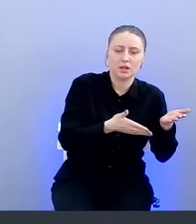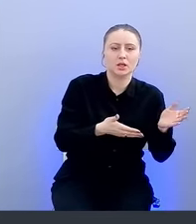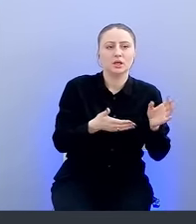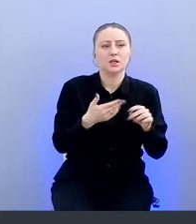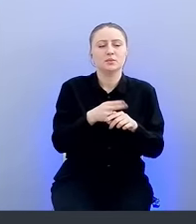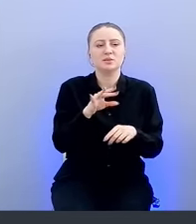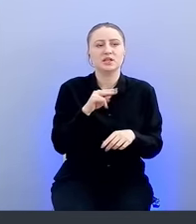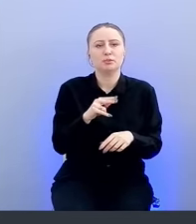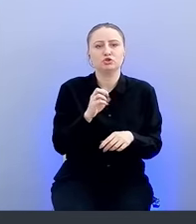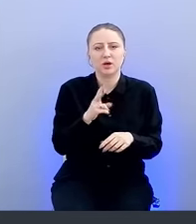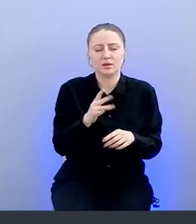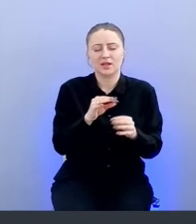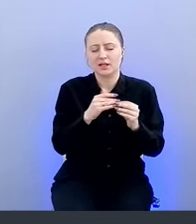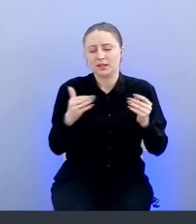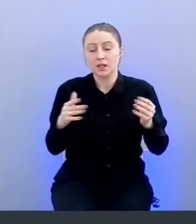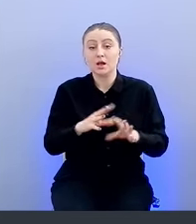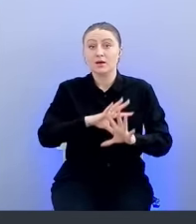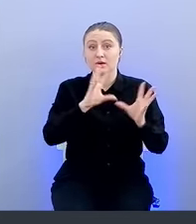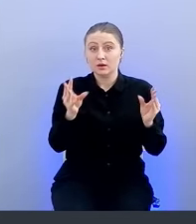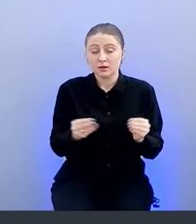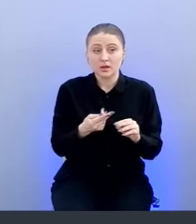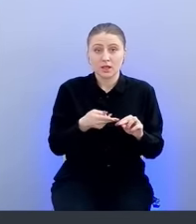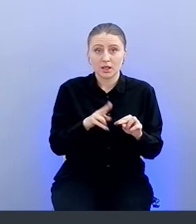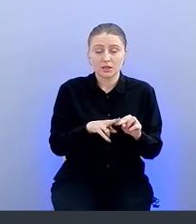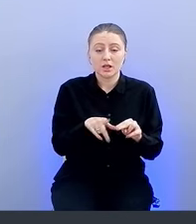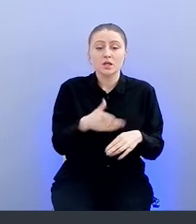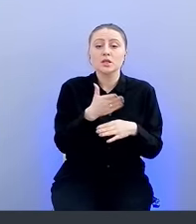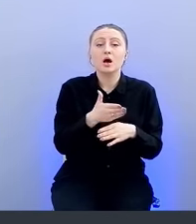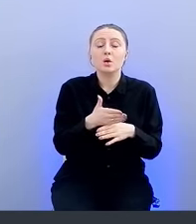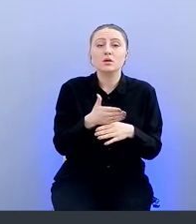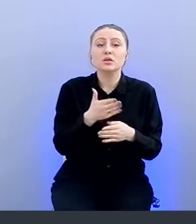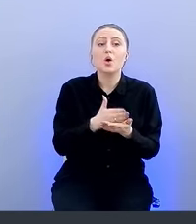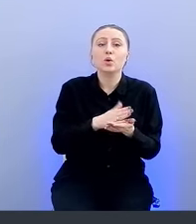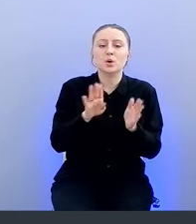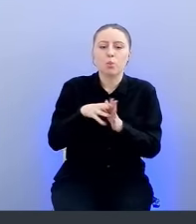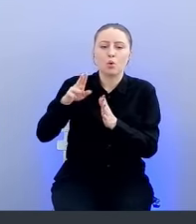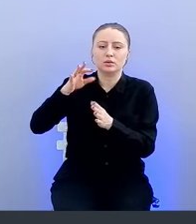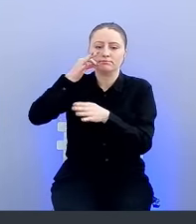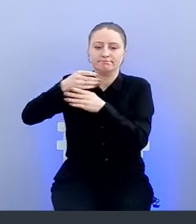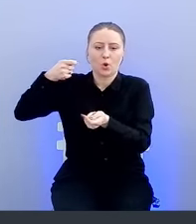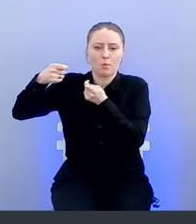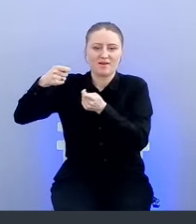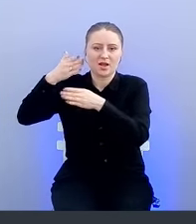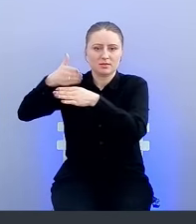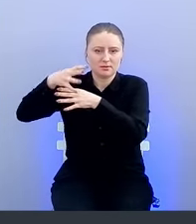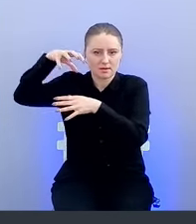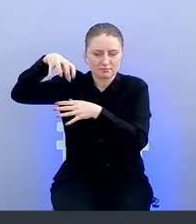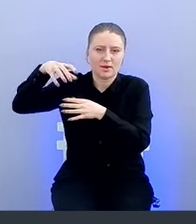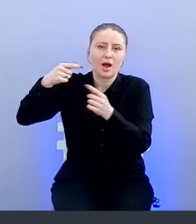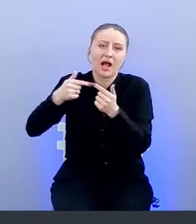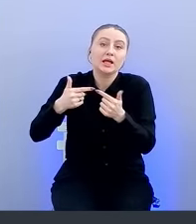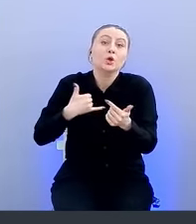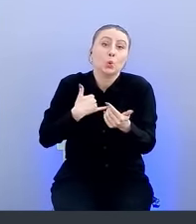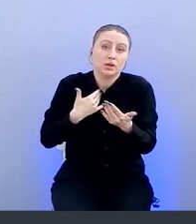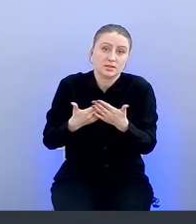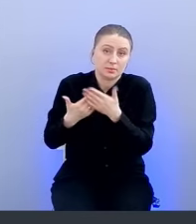дипчеки и так далее, они находятся под управлением контейнеровоза, кубернетиса конкретно в нашем